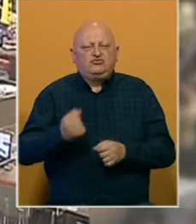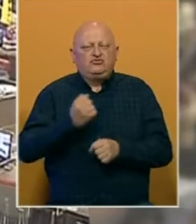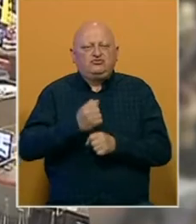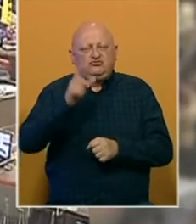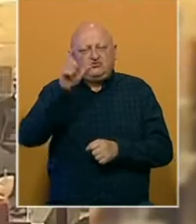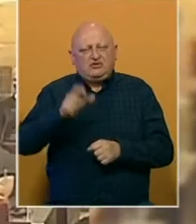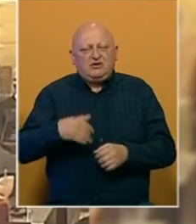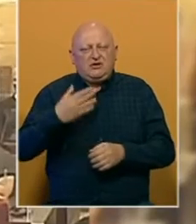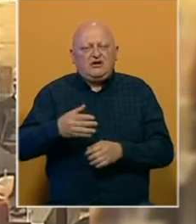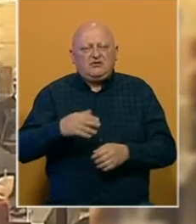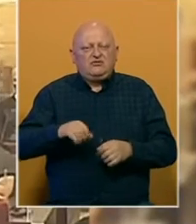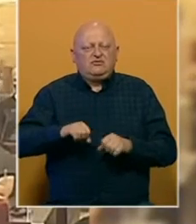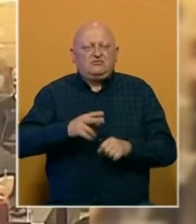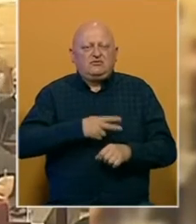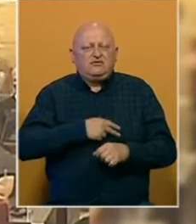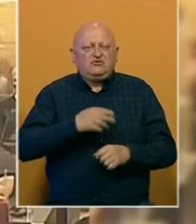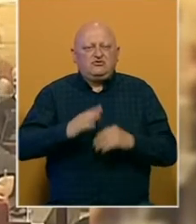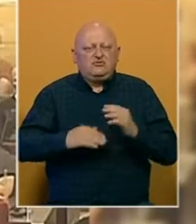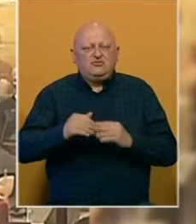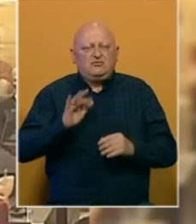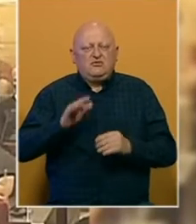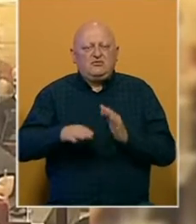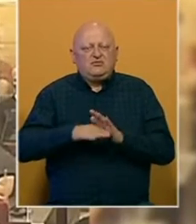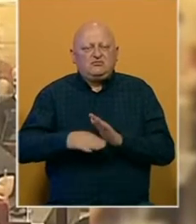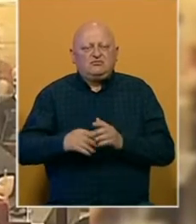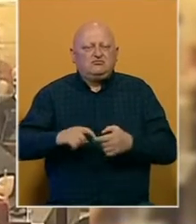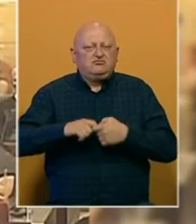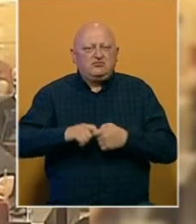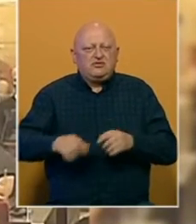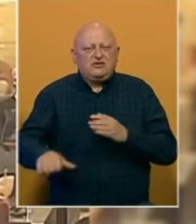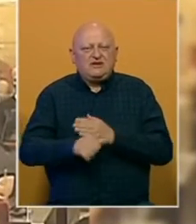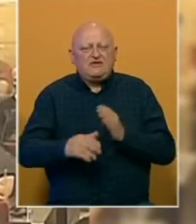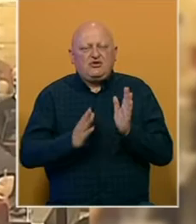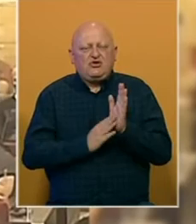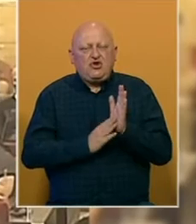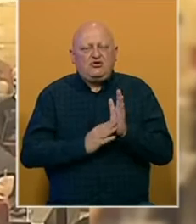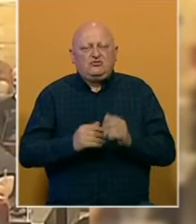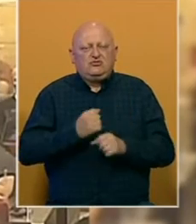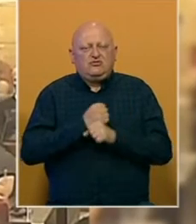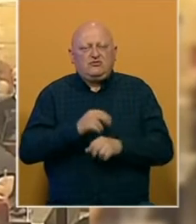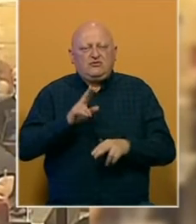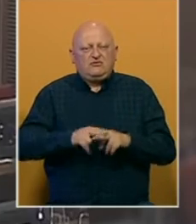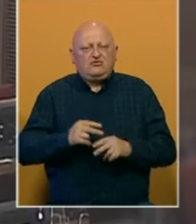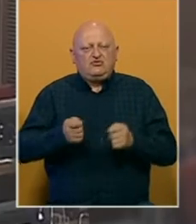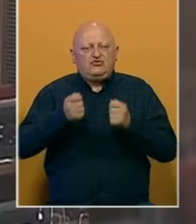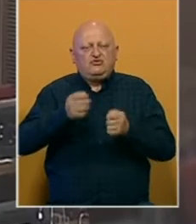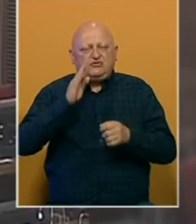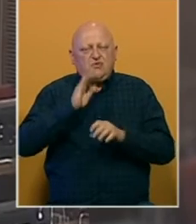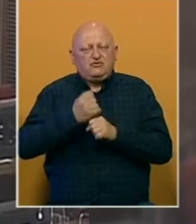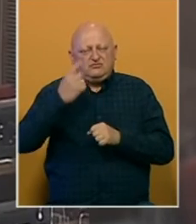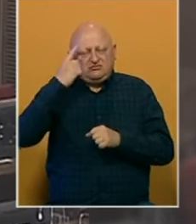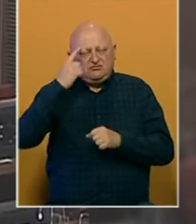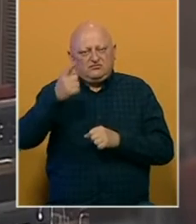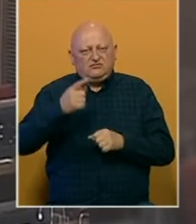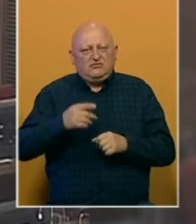nakon krivičnog dijela, protuzakonito posredovanje i prikrivanje dokaza. U pritvor ostaju jer u tužilaštvu BiH smatraju